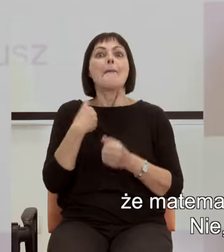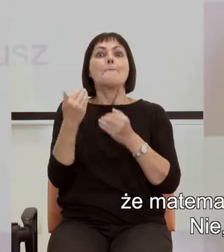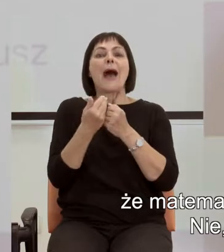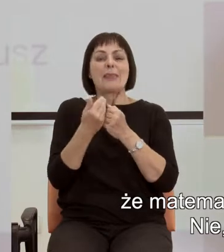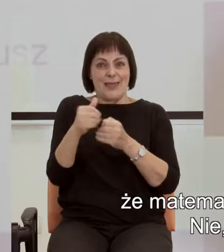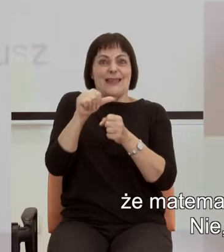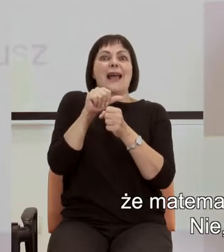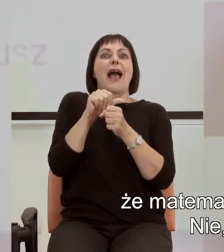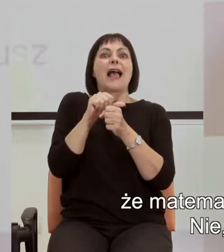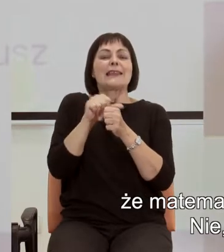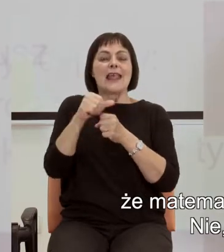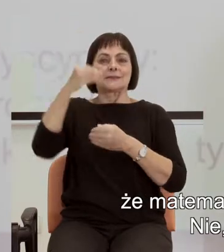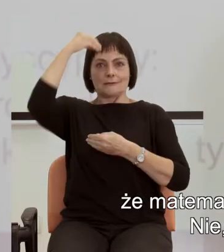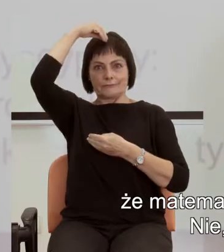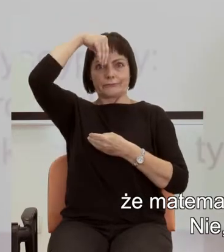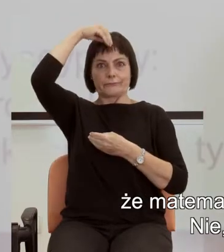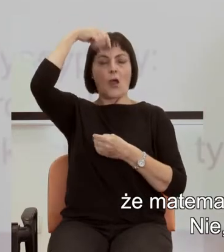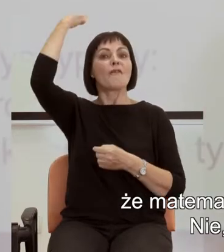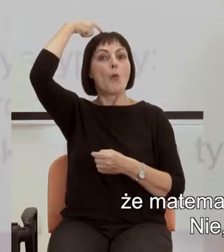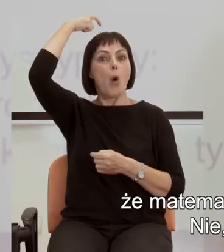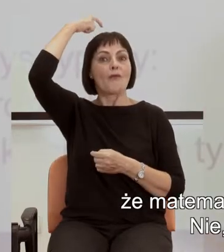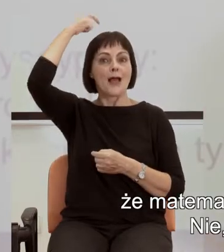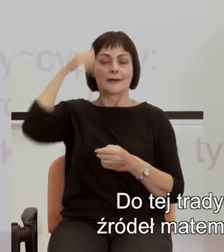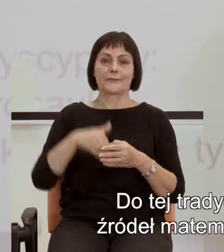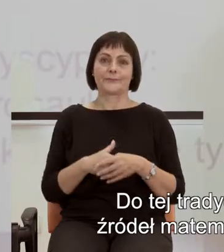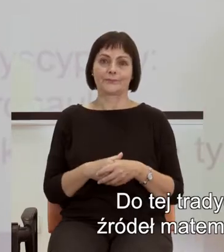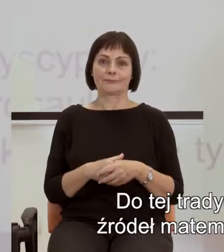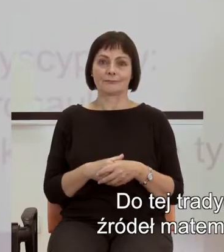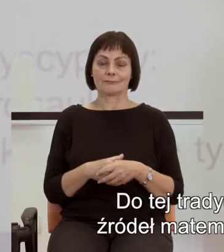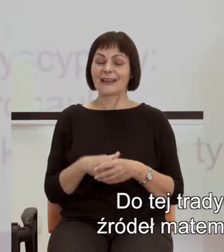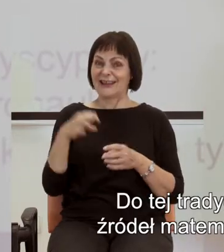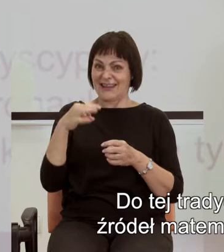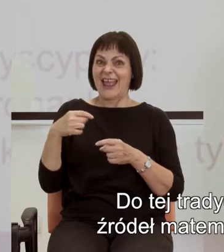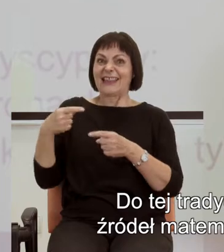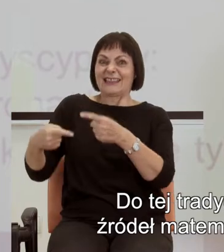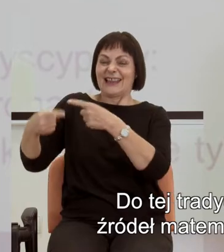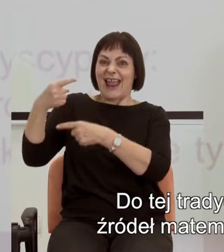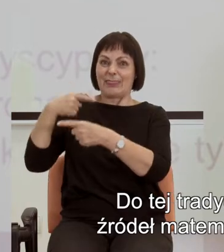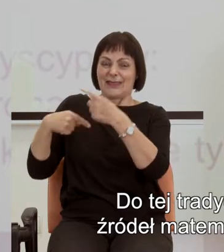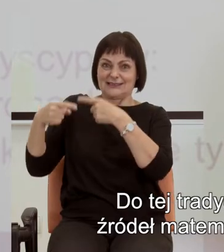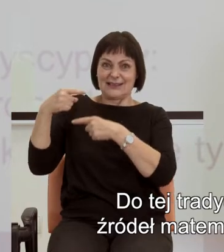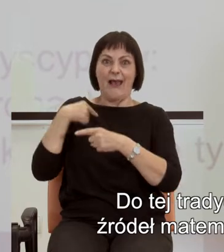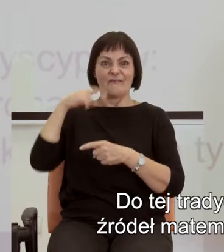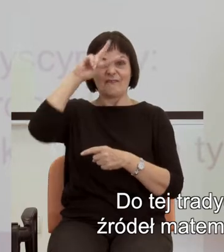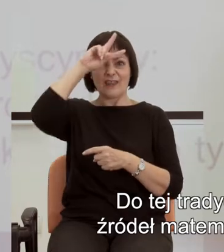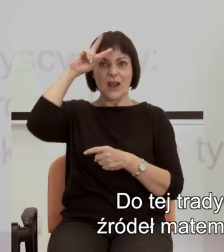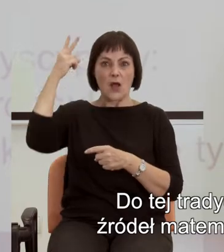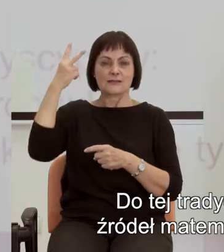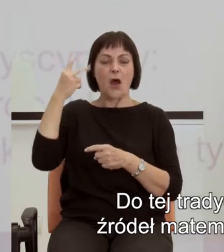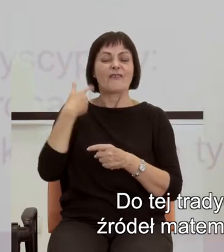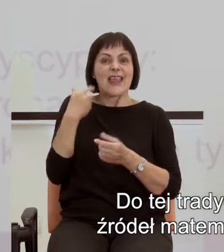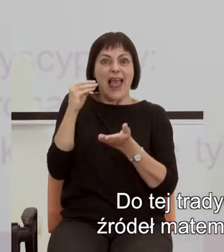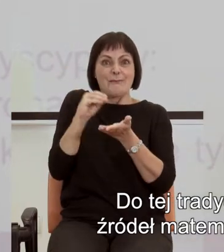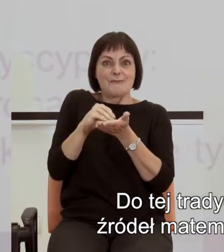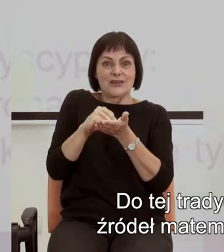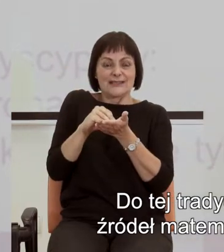jest w naszych głowach. Do tej tradycji filozofii empirycznej,